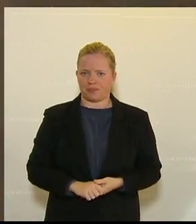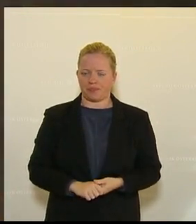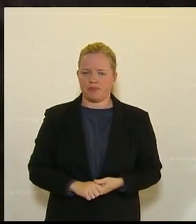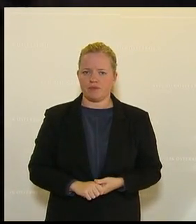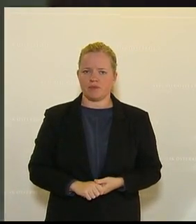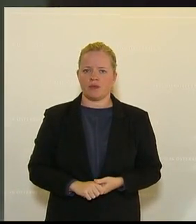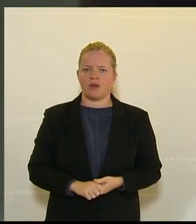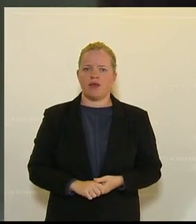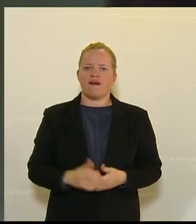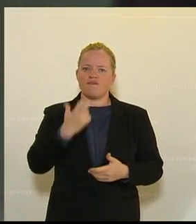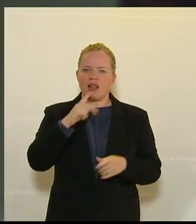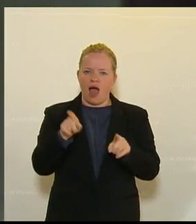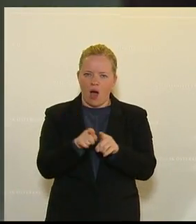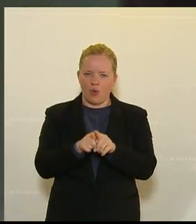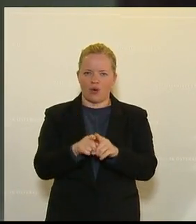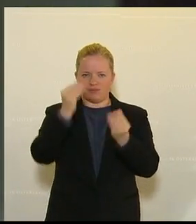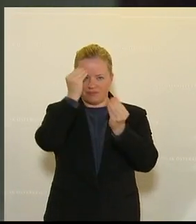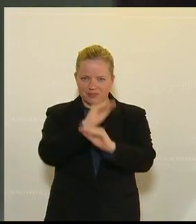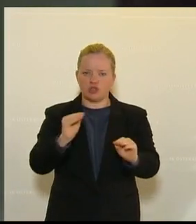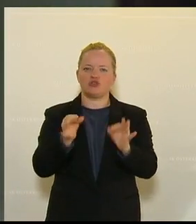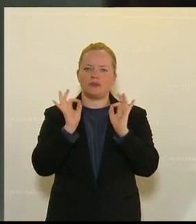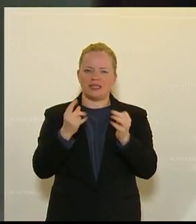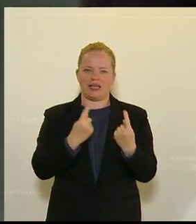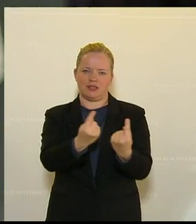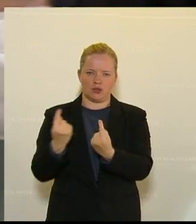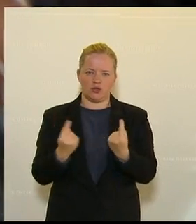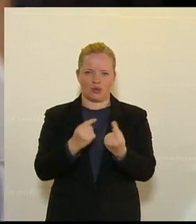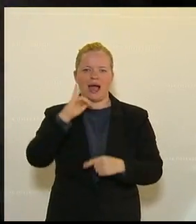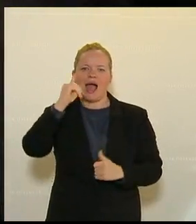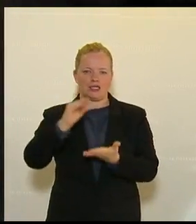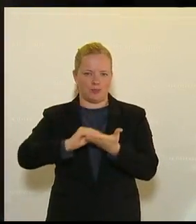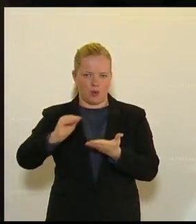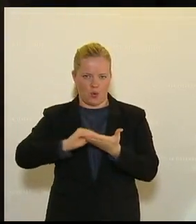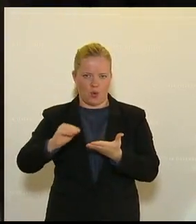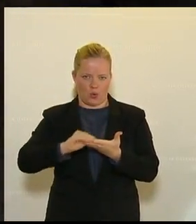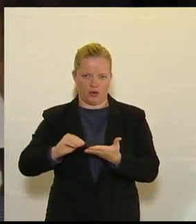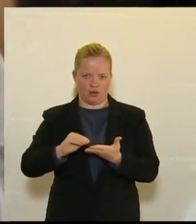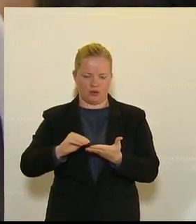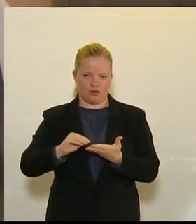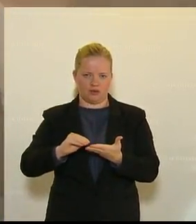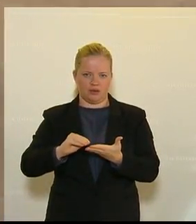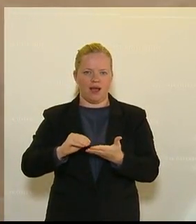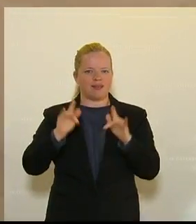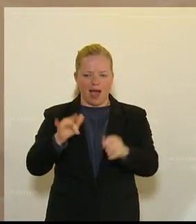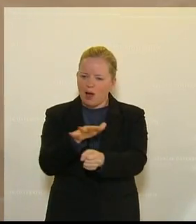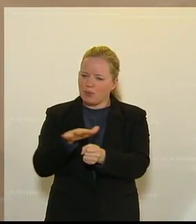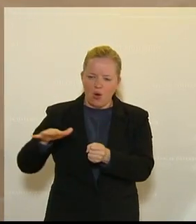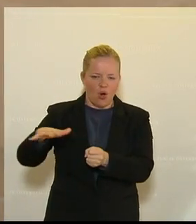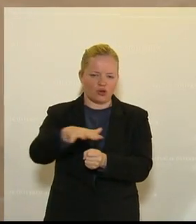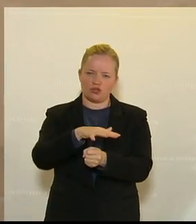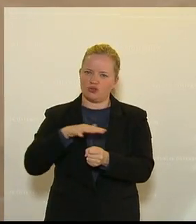auch auf die spezielle Situation der Reisebüros zu sprechen kommen. Es ist überhaupt eine Branche,